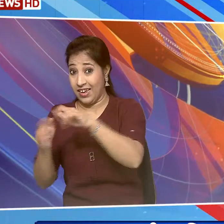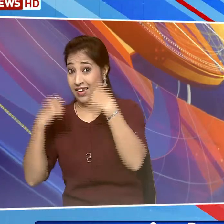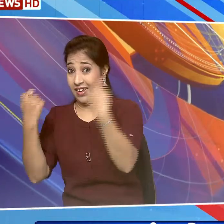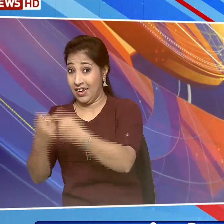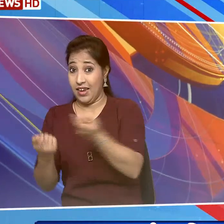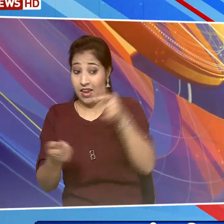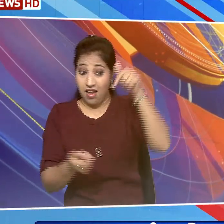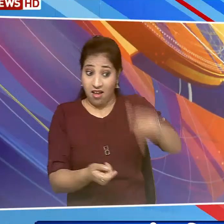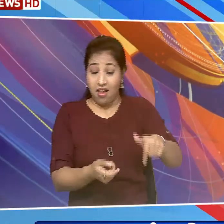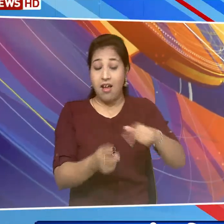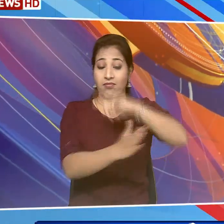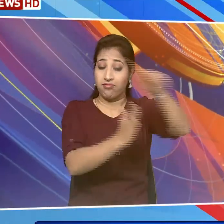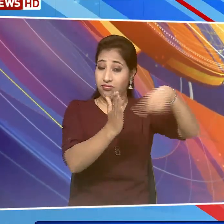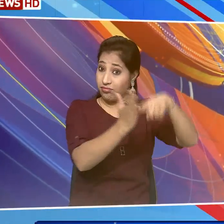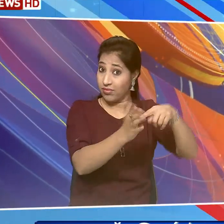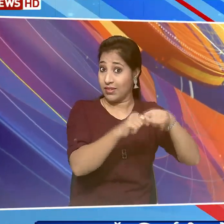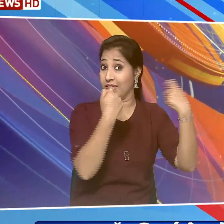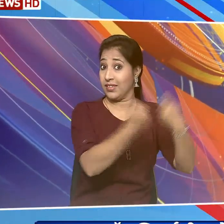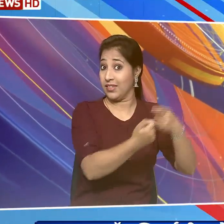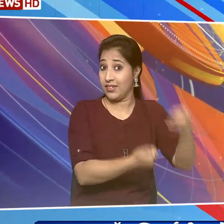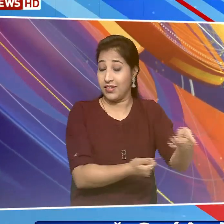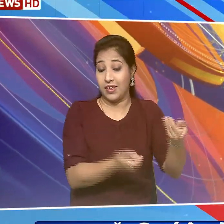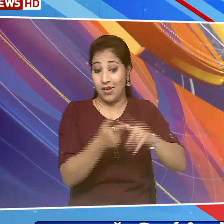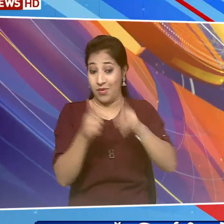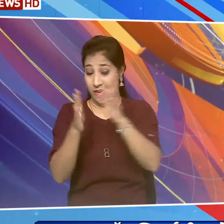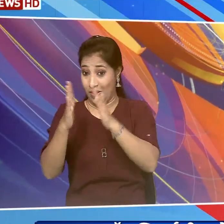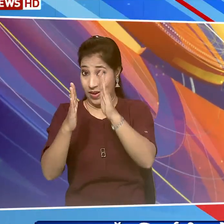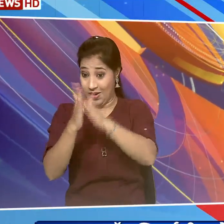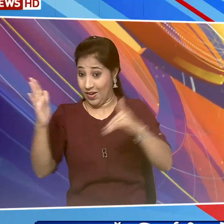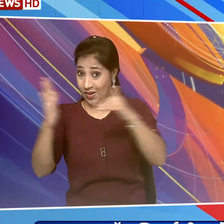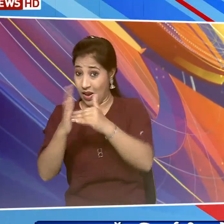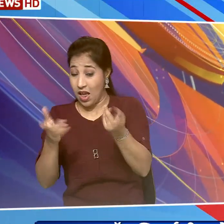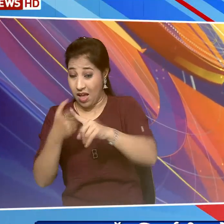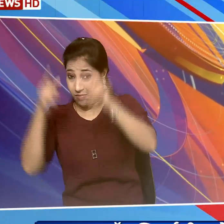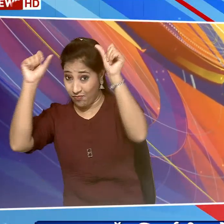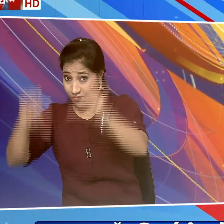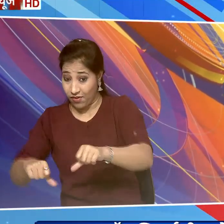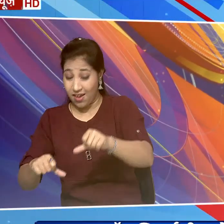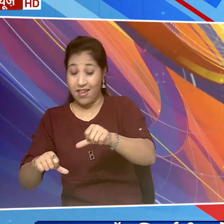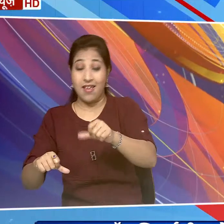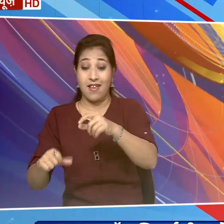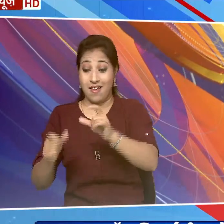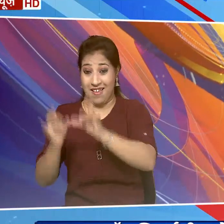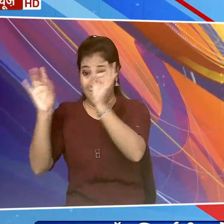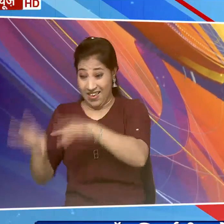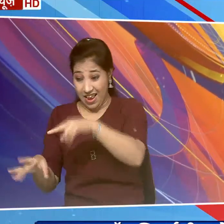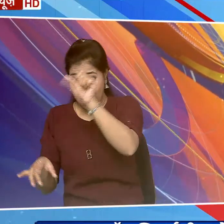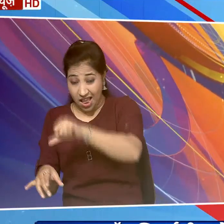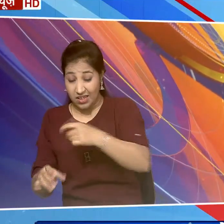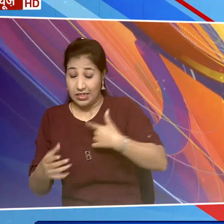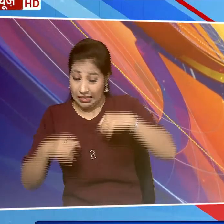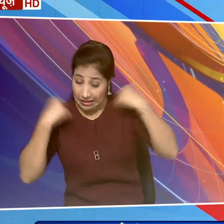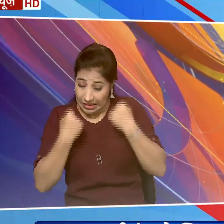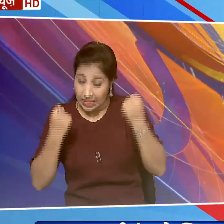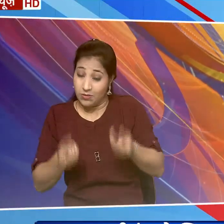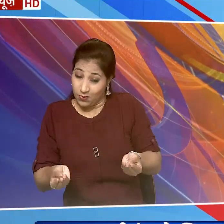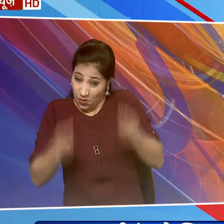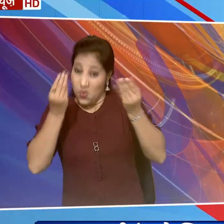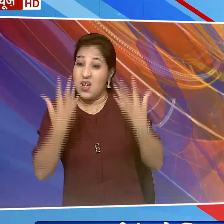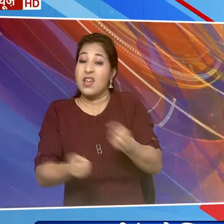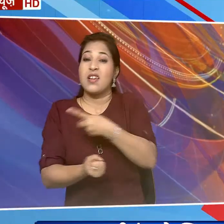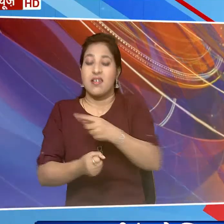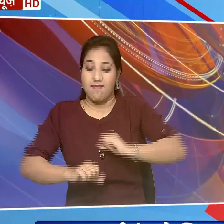आज श्री लंका से होगा न्यूजिलेंड से पहले मैच में हार के बाद आस्ट्रेलिया पर मैच जीतने का दबाव होगा